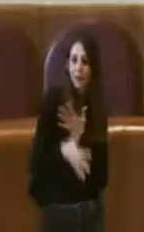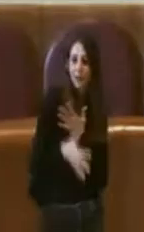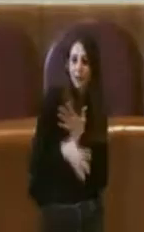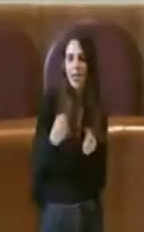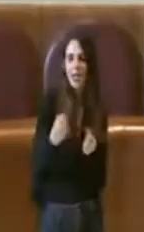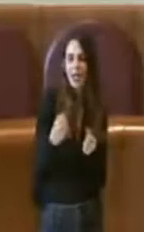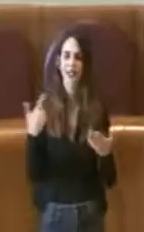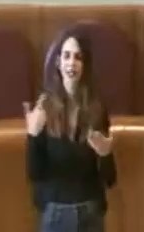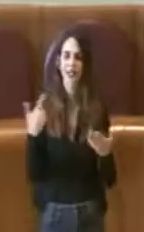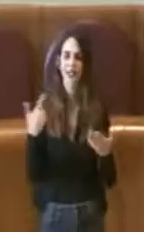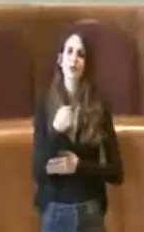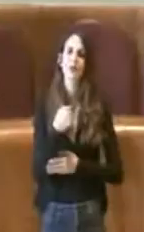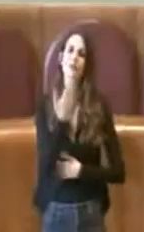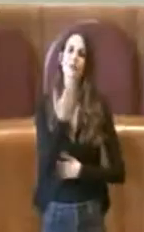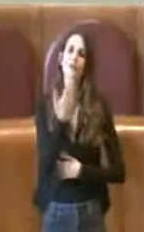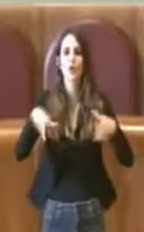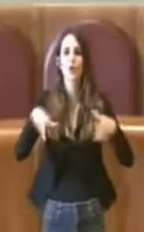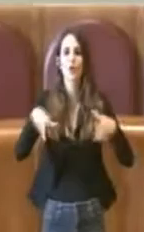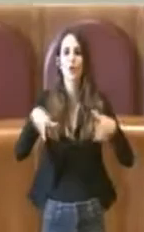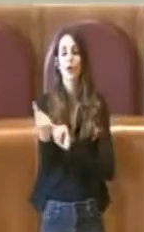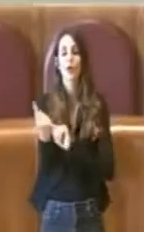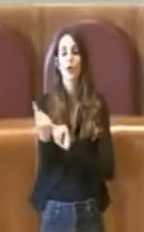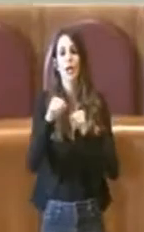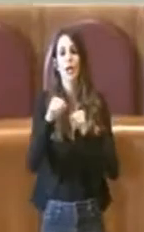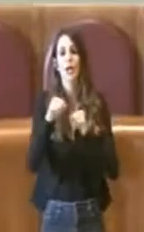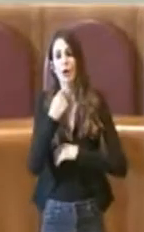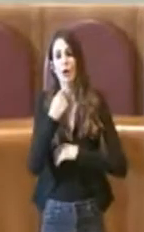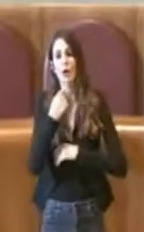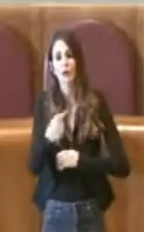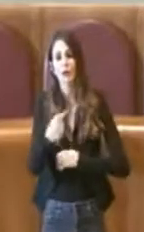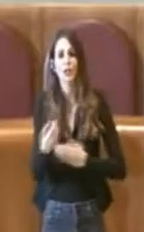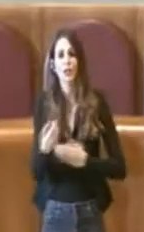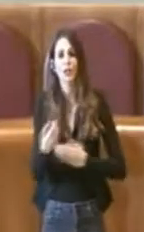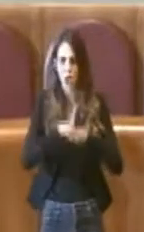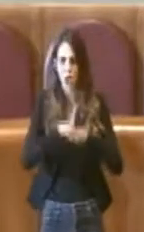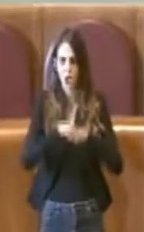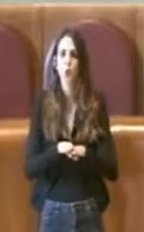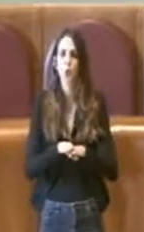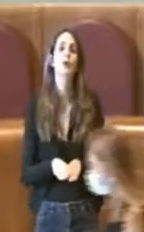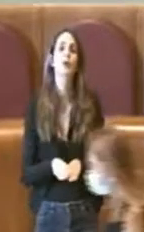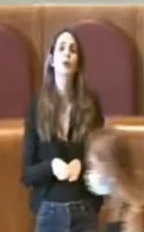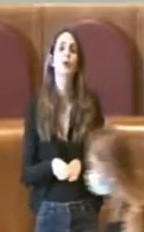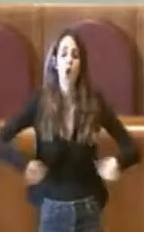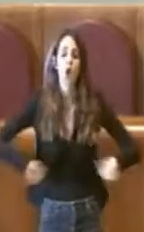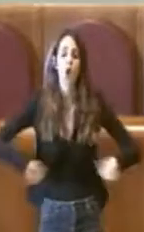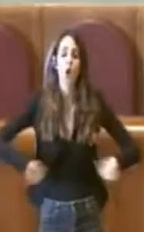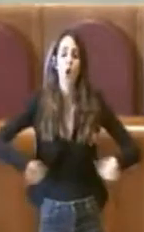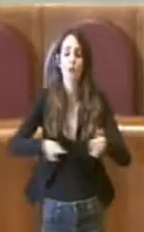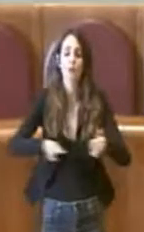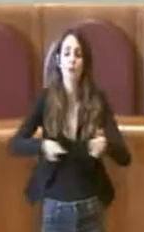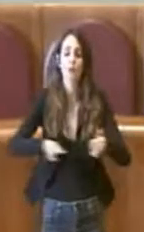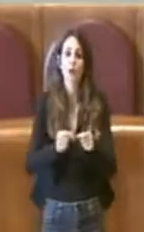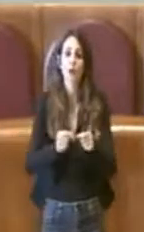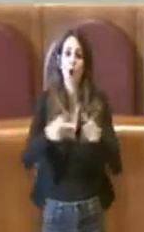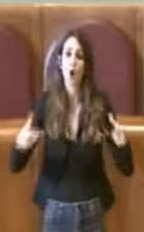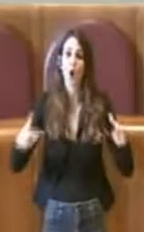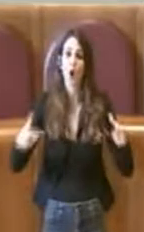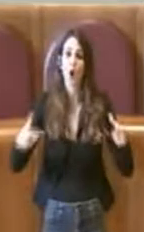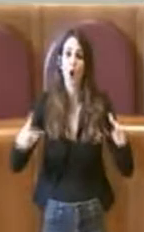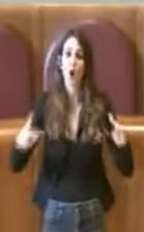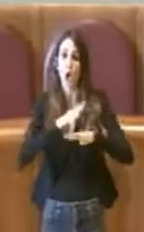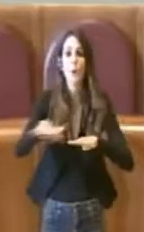ripeto, l'unica cosa che posso dire a conclusione del mio intervento è la commissione ha esaminato la